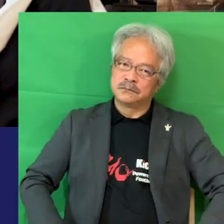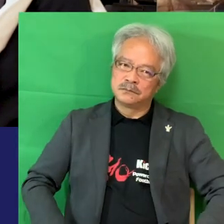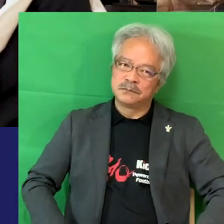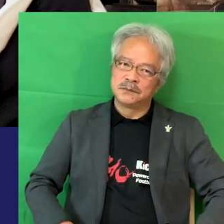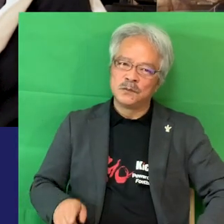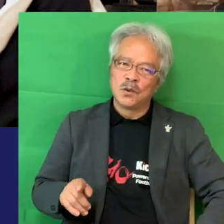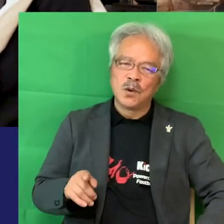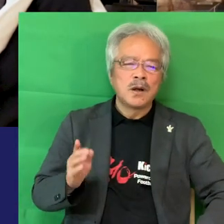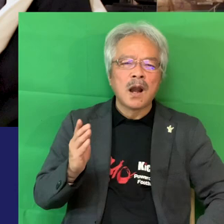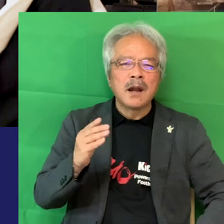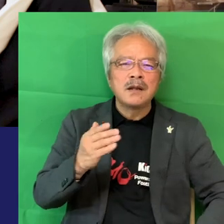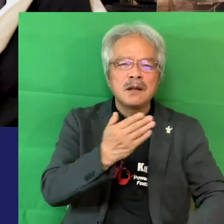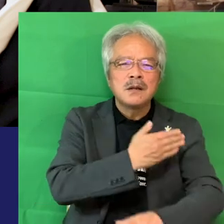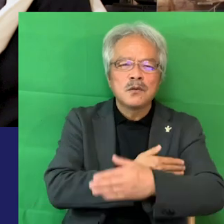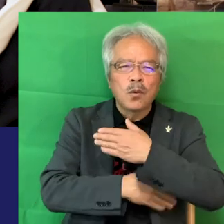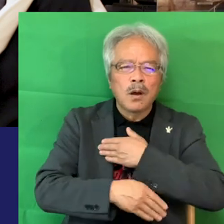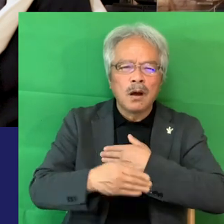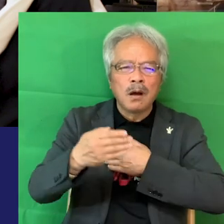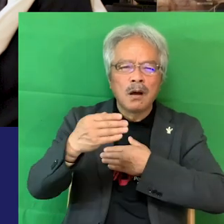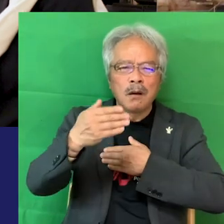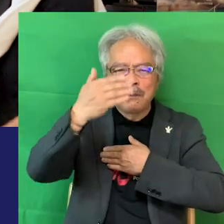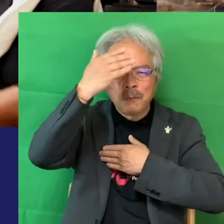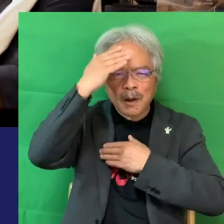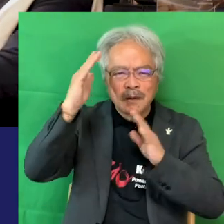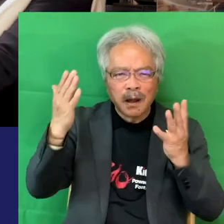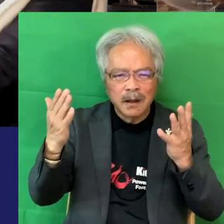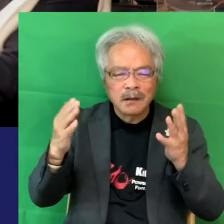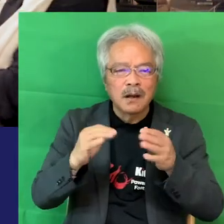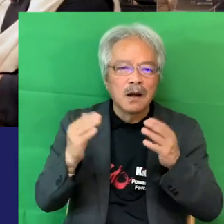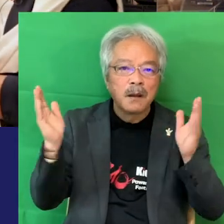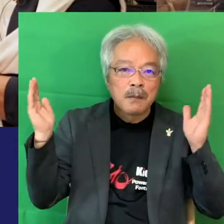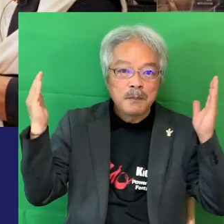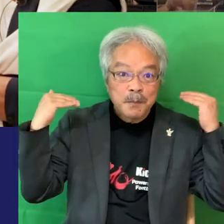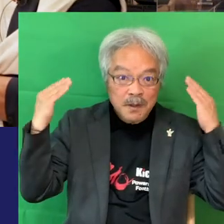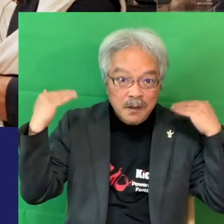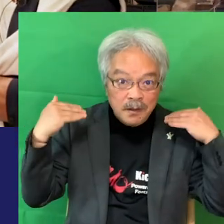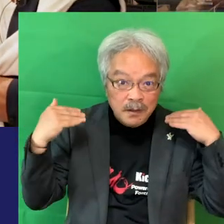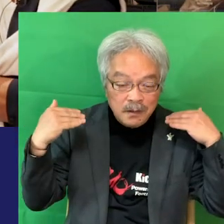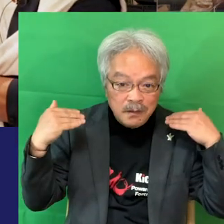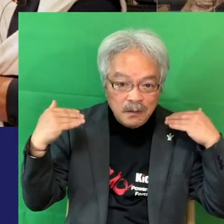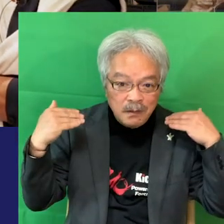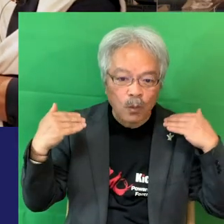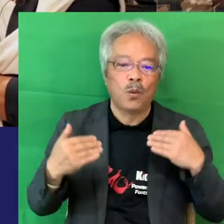何にもないから海が聞こえないさすがさすが